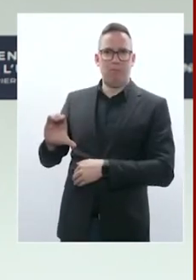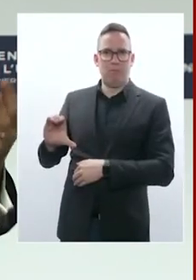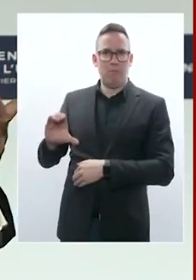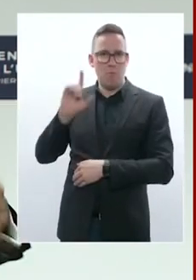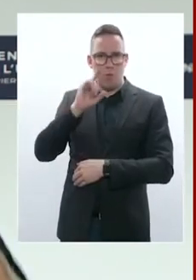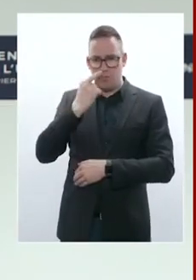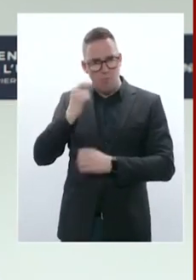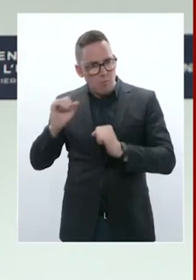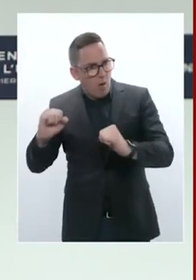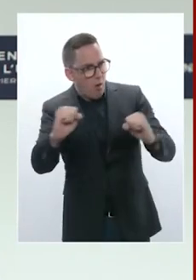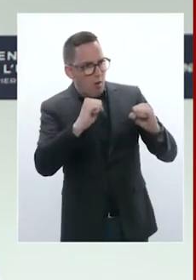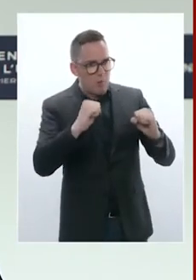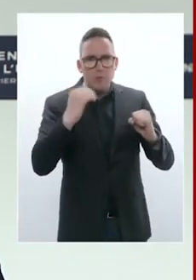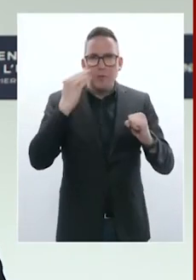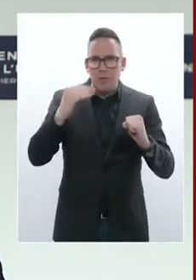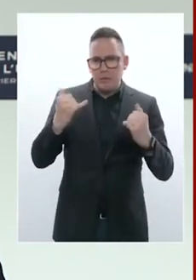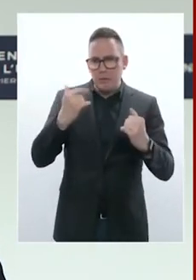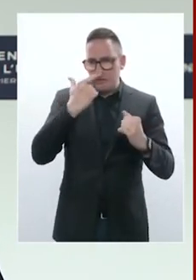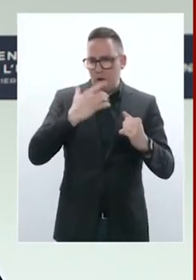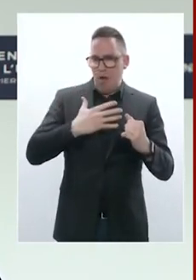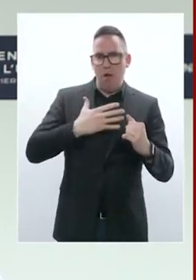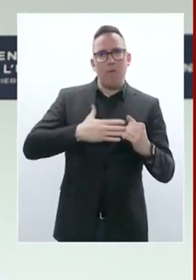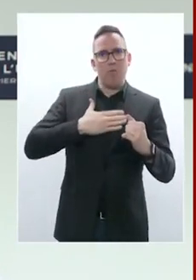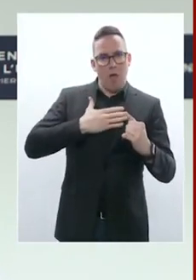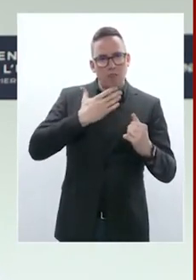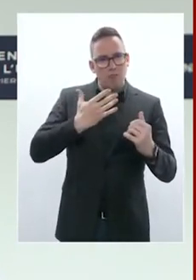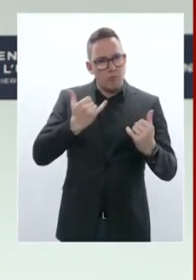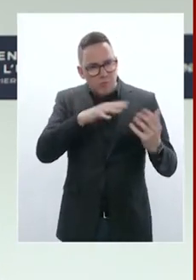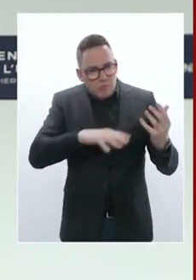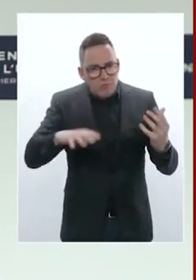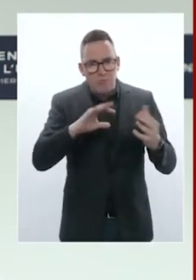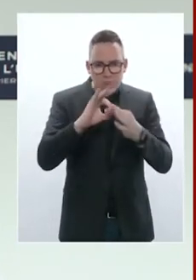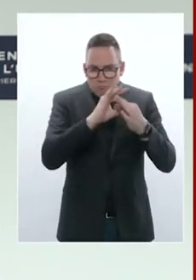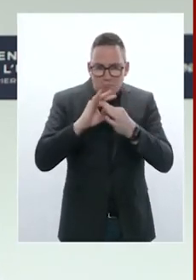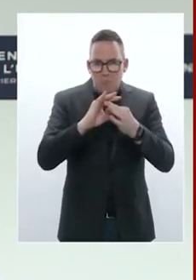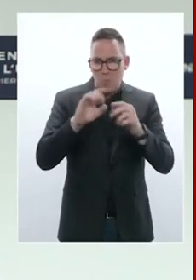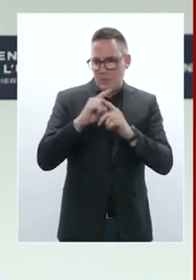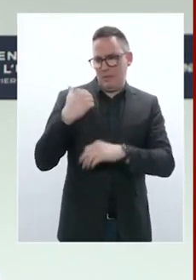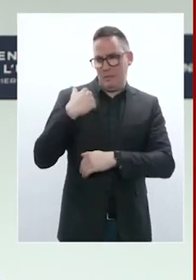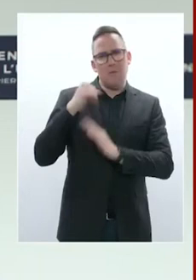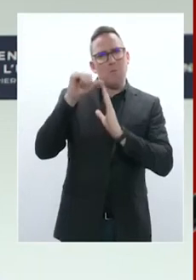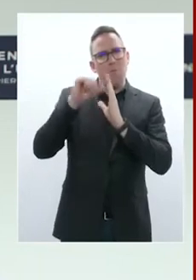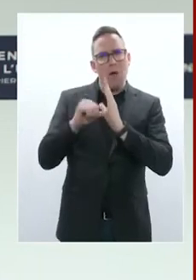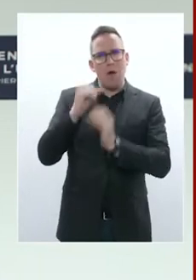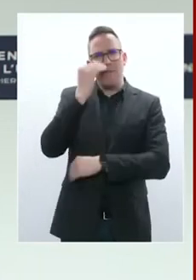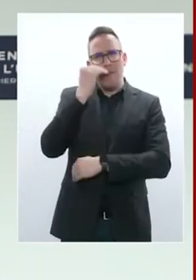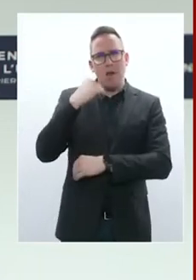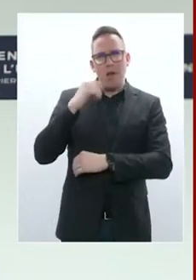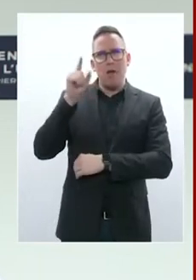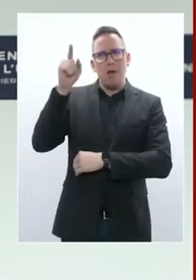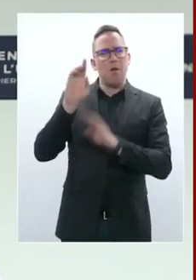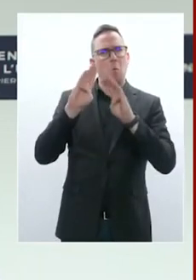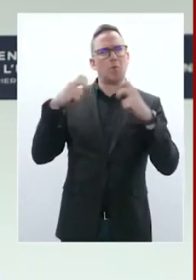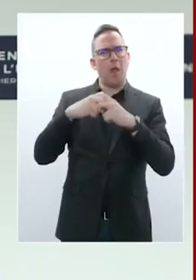de paix et l'accord de février, début de ce mois, à Bruxelles. Mais il y a plusieurs pistes aussi qui sont sur la table,